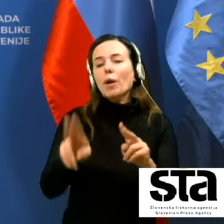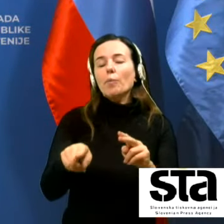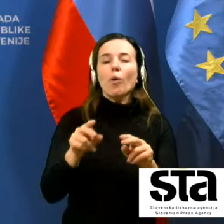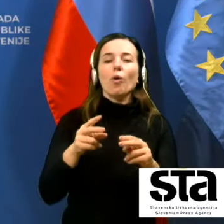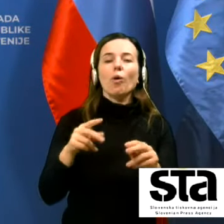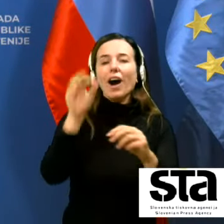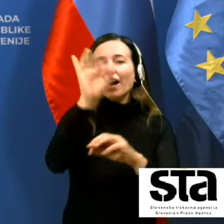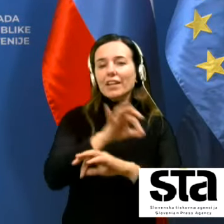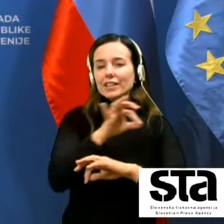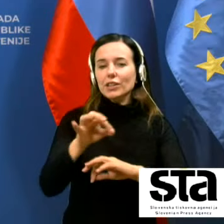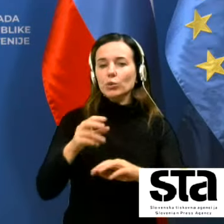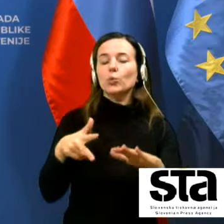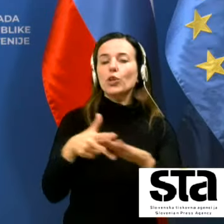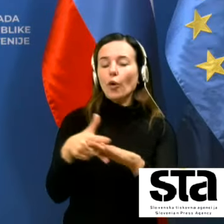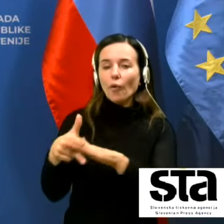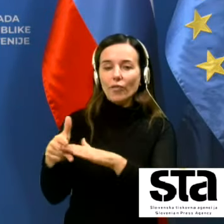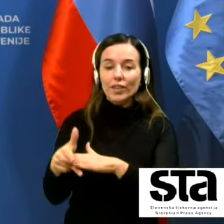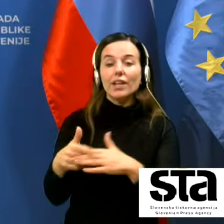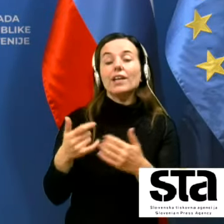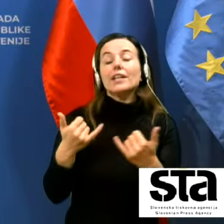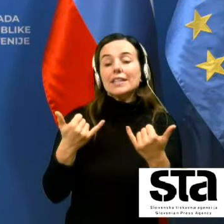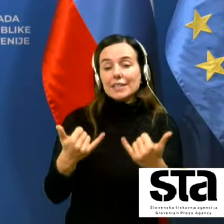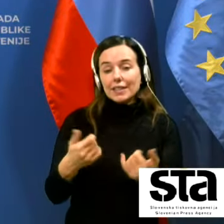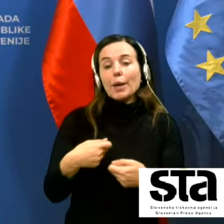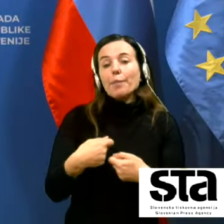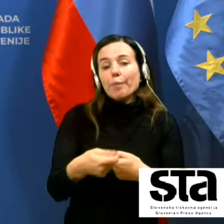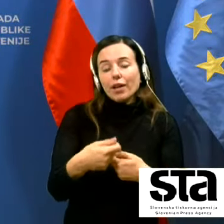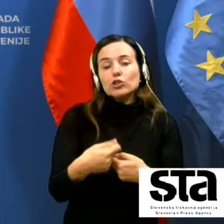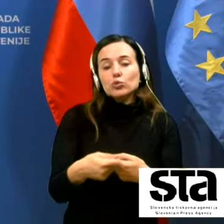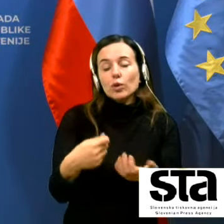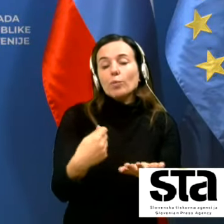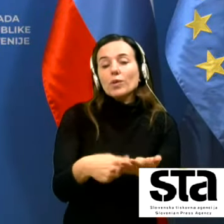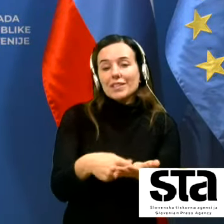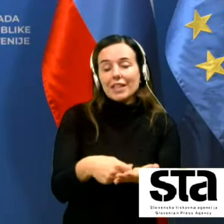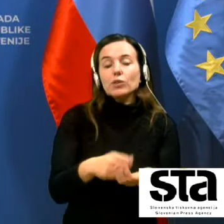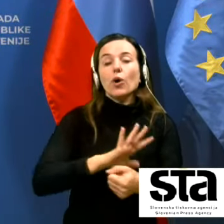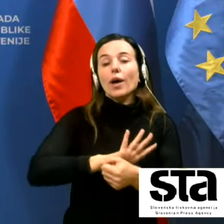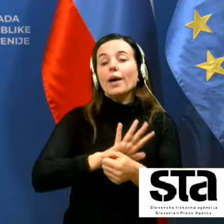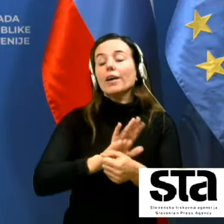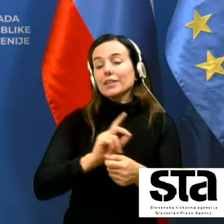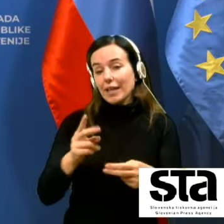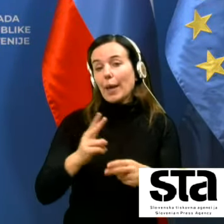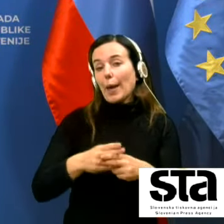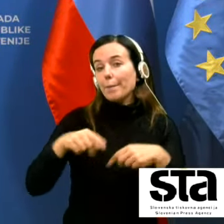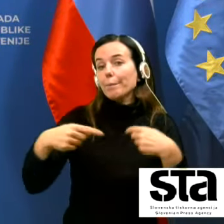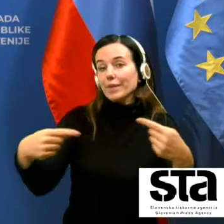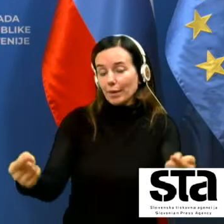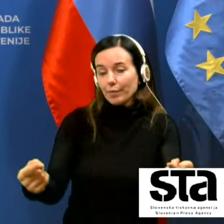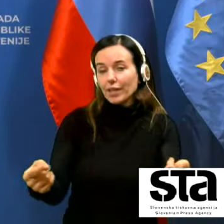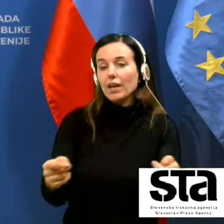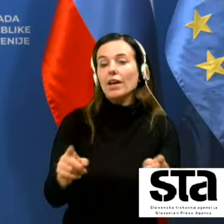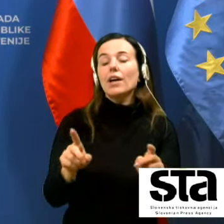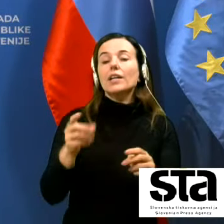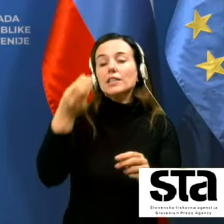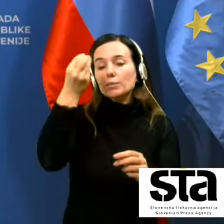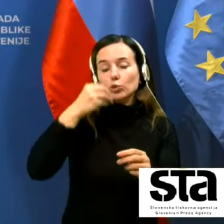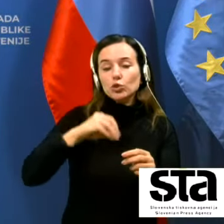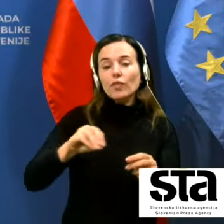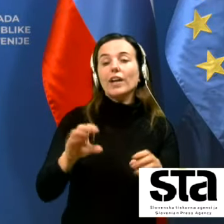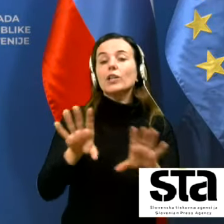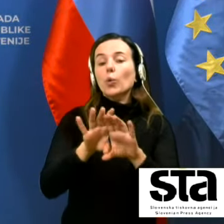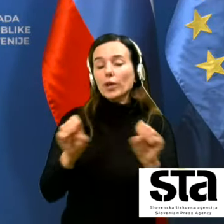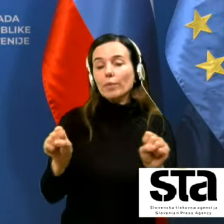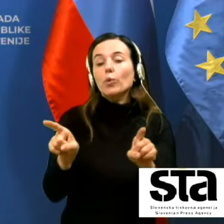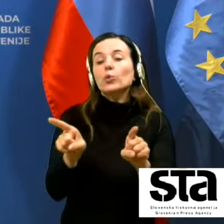žal sveda plačujemo v tem trenutku ne samo ceno epidemije in spoštovanja ukrepov in ravnanja ampak